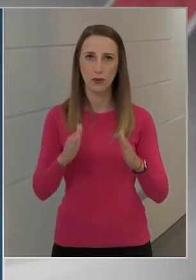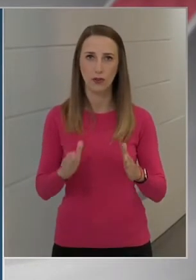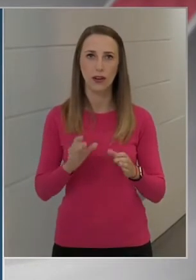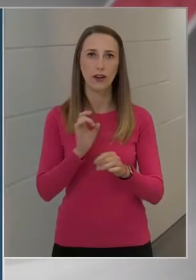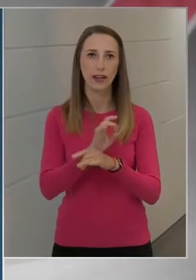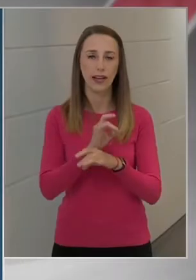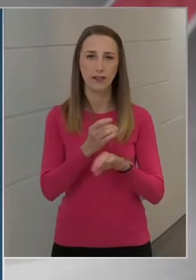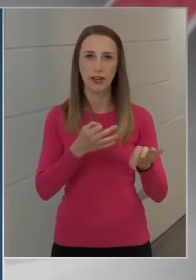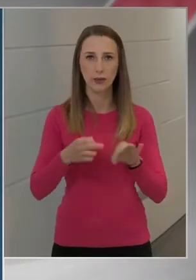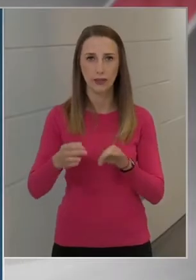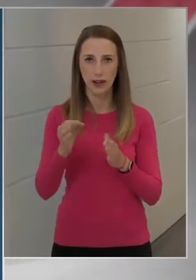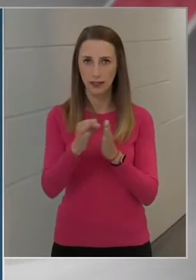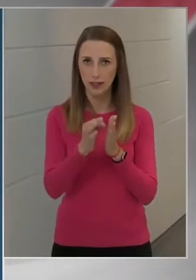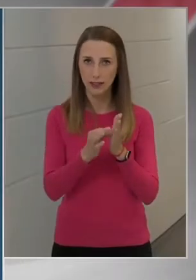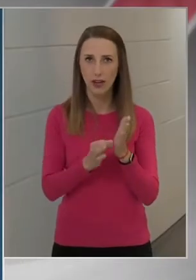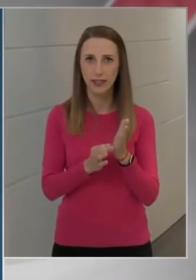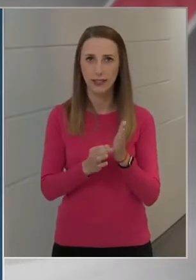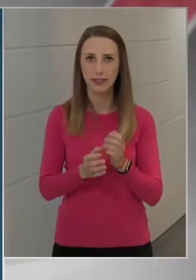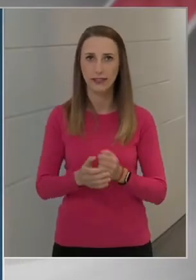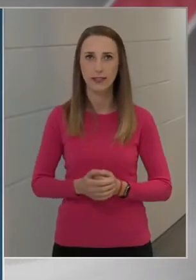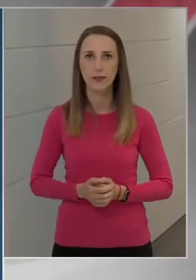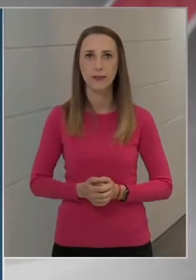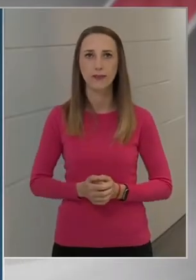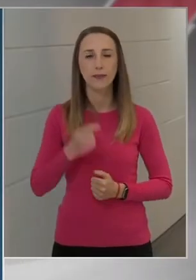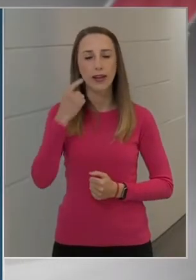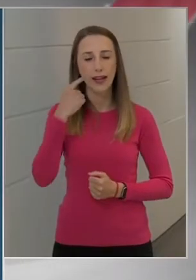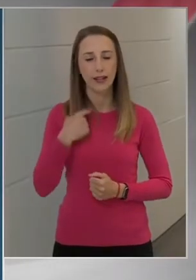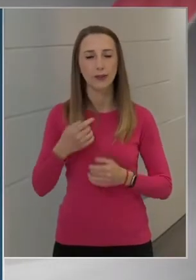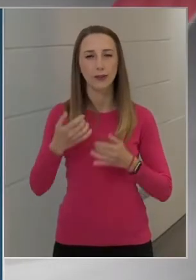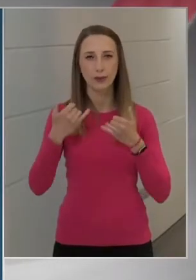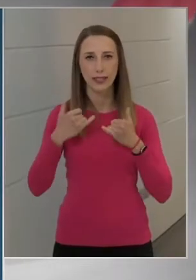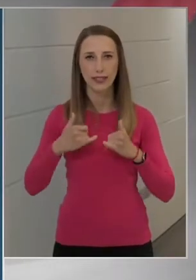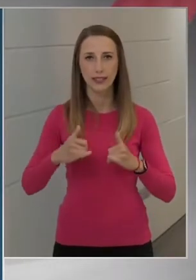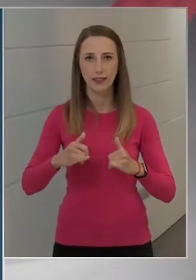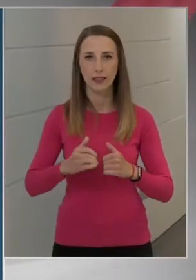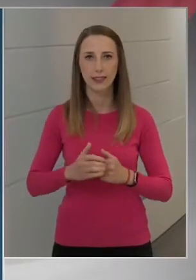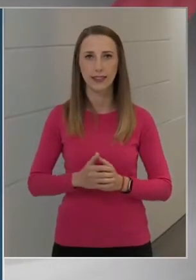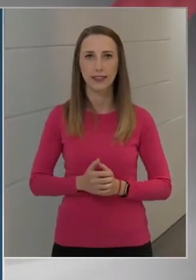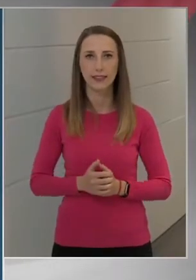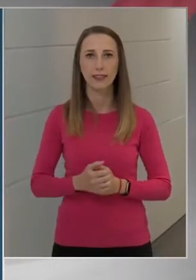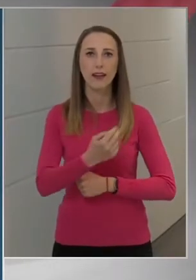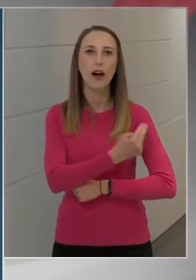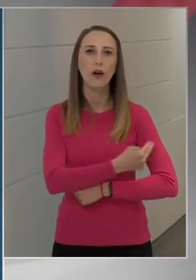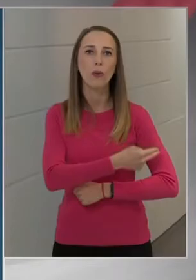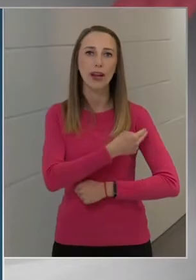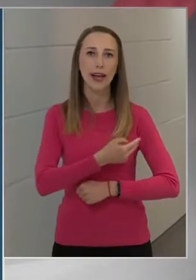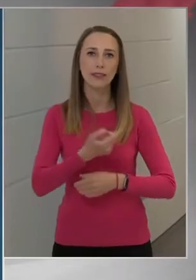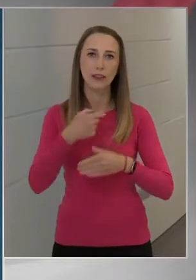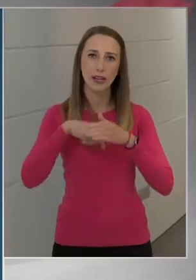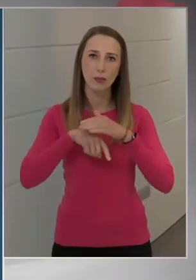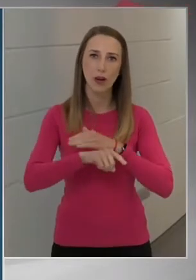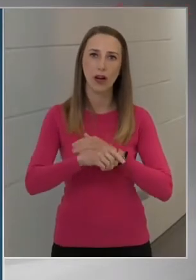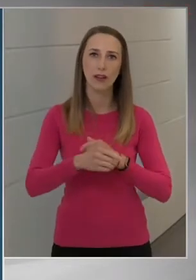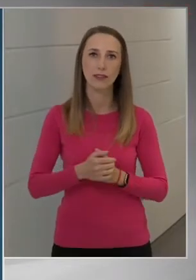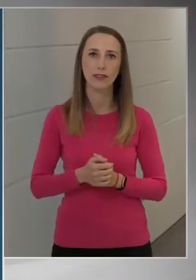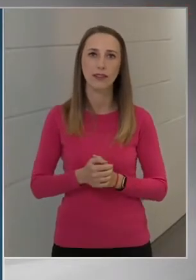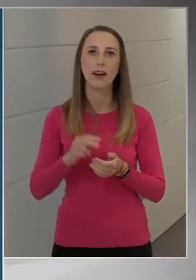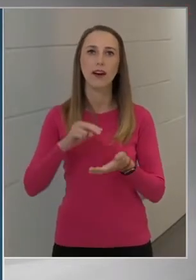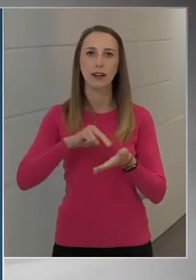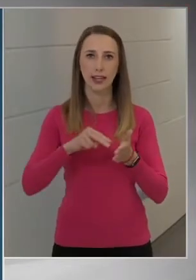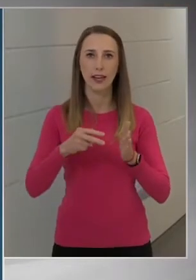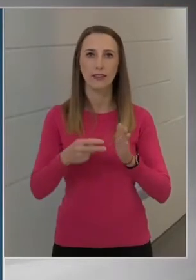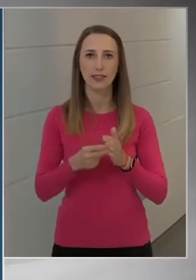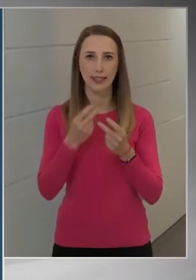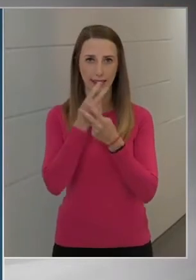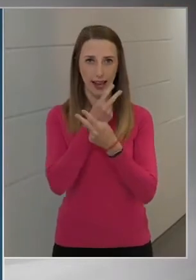járványügyi adataink, el tudjuk indítani a kórházainkban a tervezett